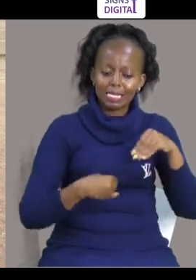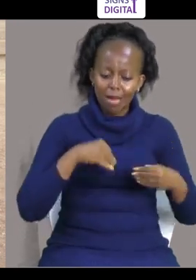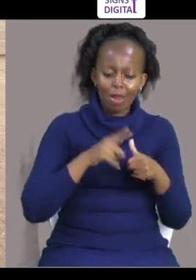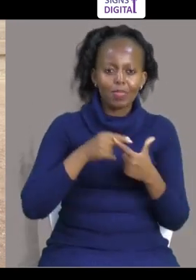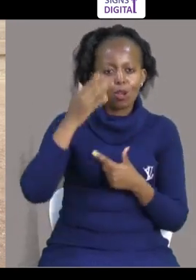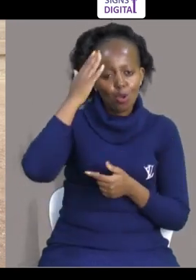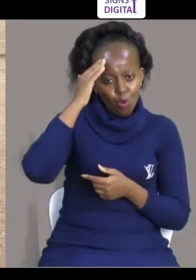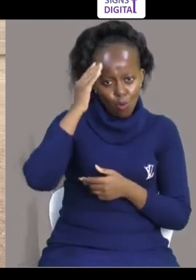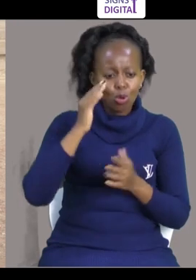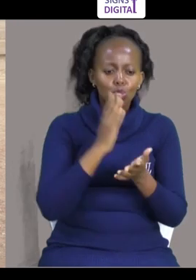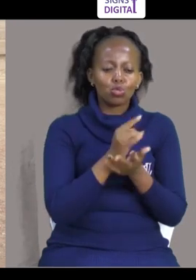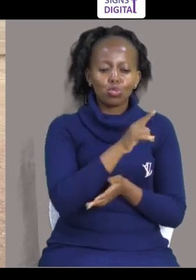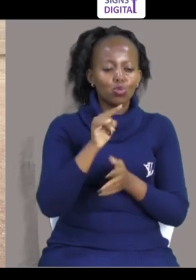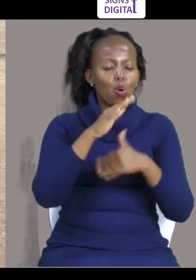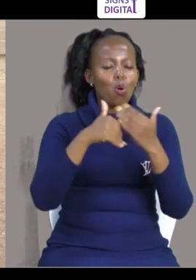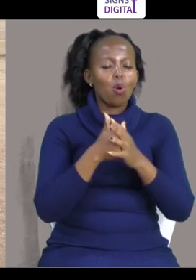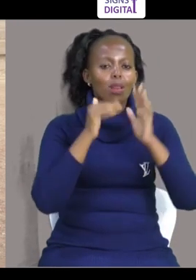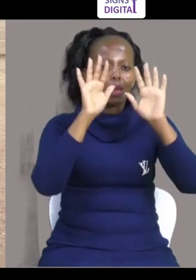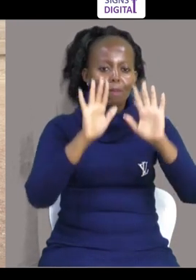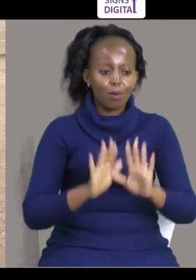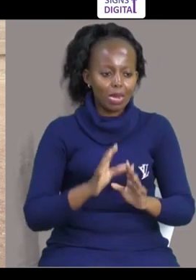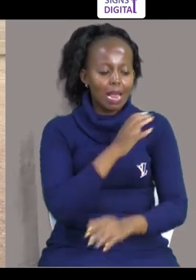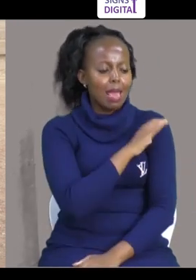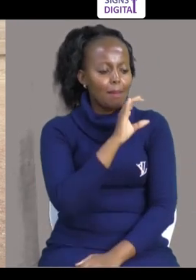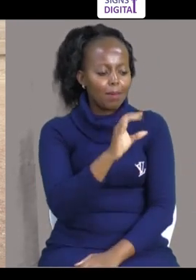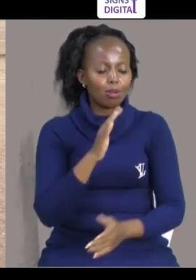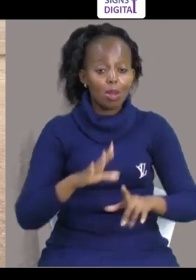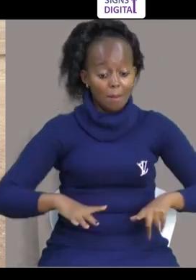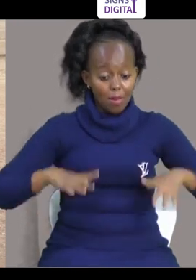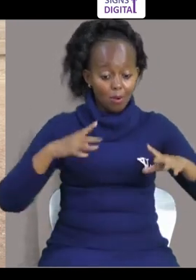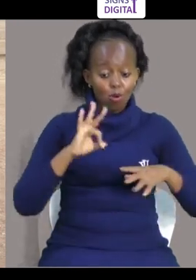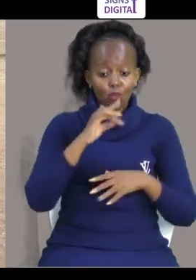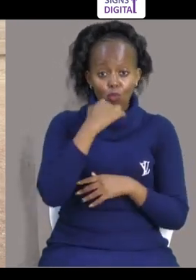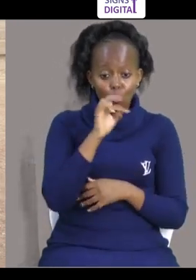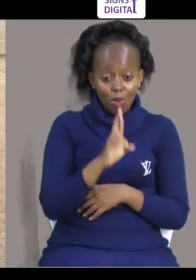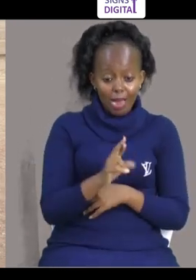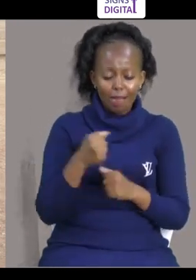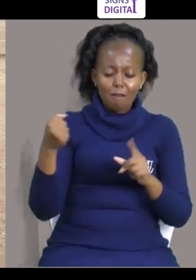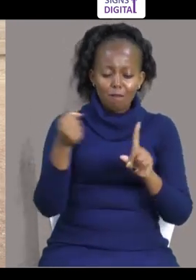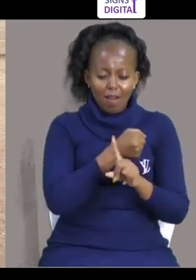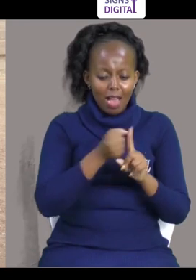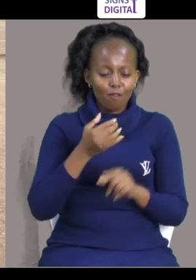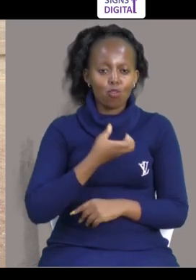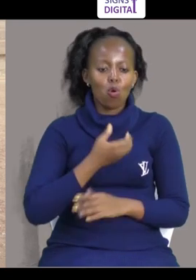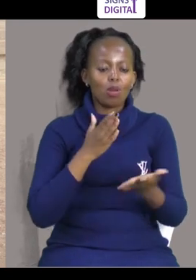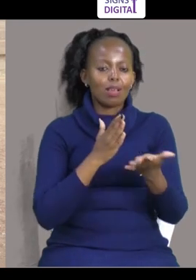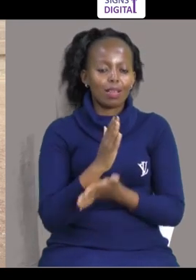Wakona uremabu Mujuyo mpaka wa amaana Be empowered Be proud of who you are Fight